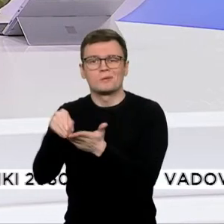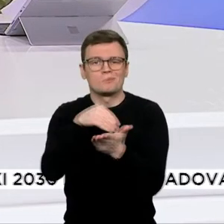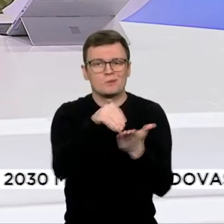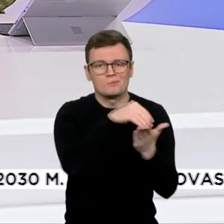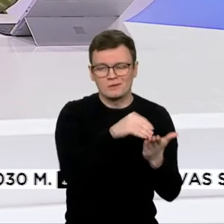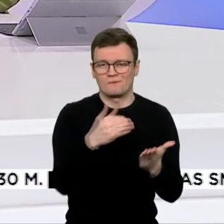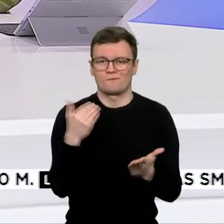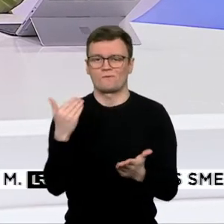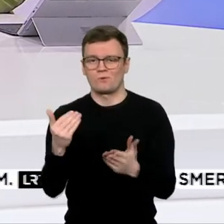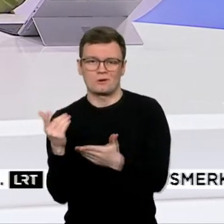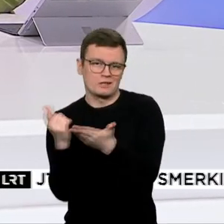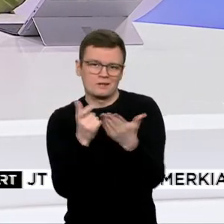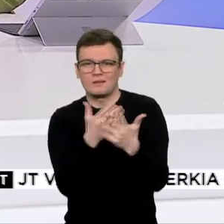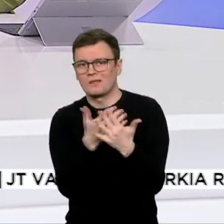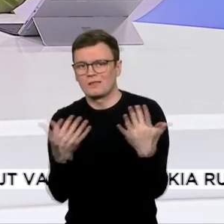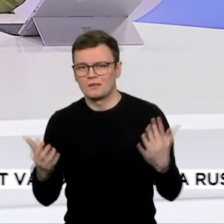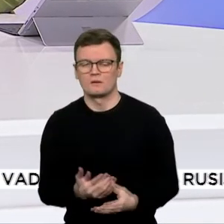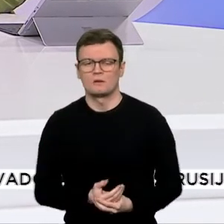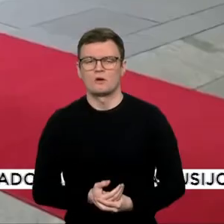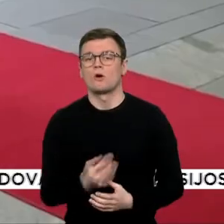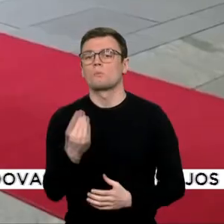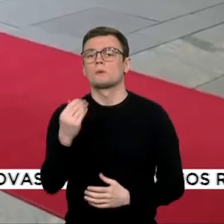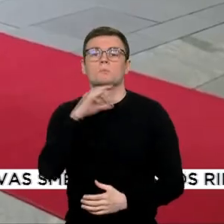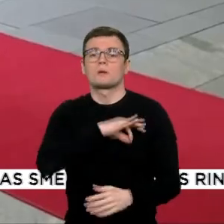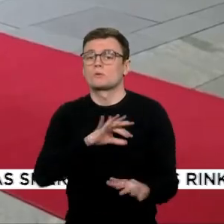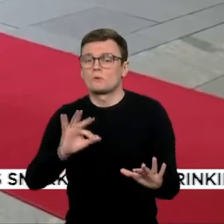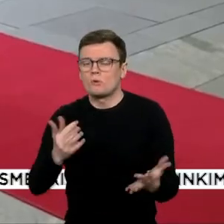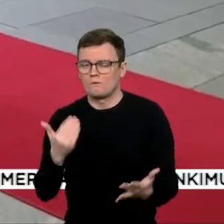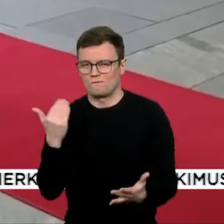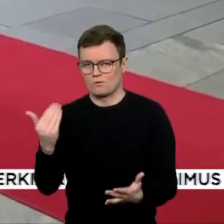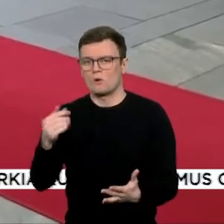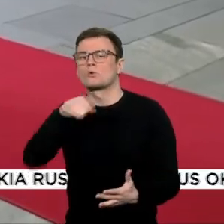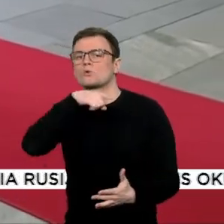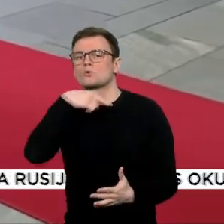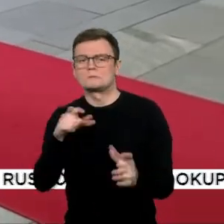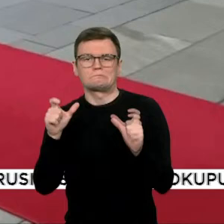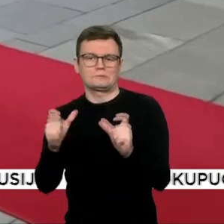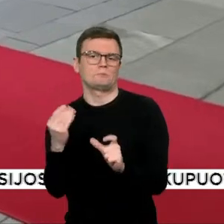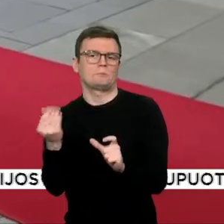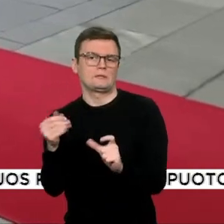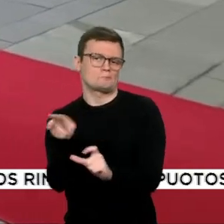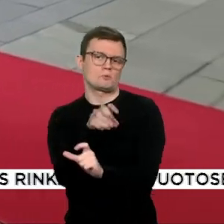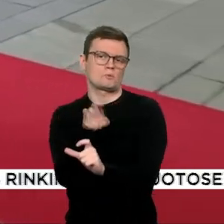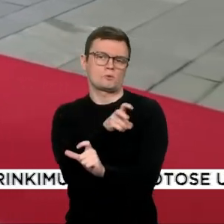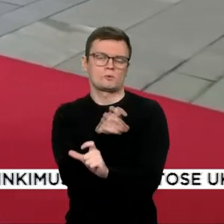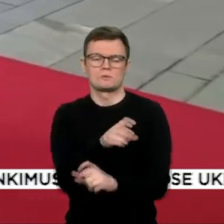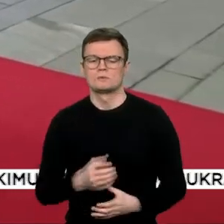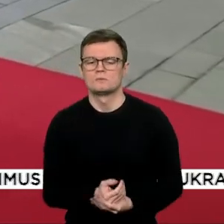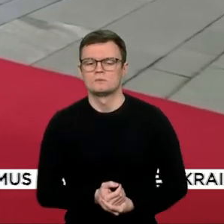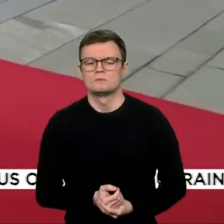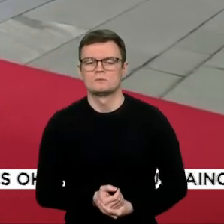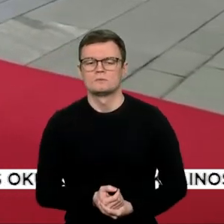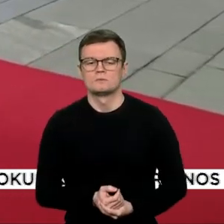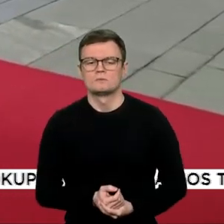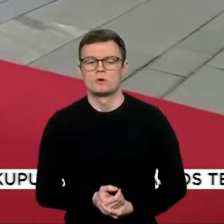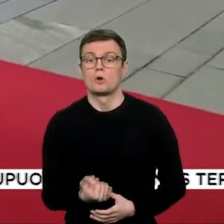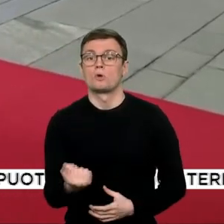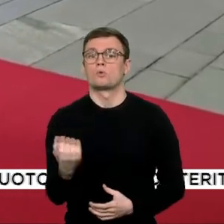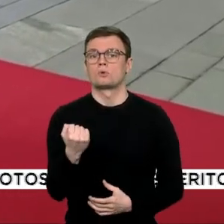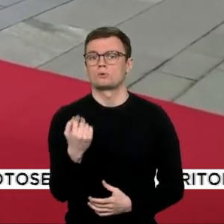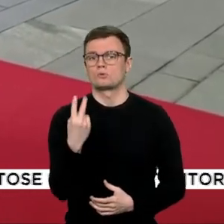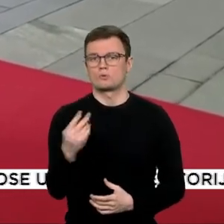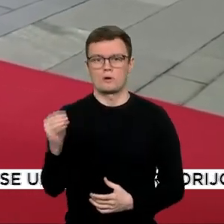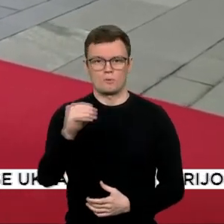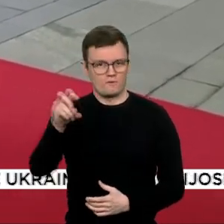išaldytų Rusijos lėšų. Dvi didžiausios Europos galybės, du visai skirtingi pasaulėje vaizdžiai. Ir du lyderiai,